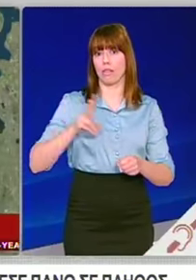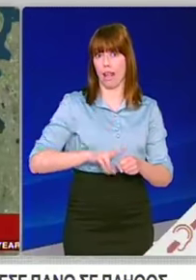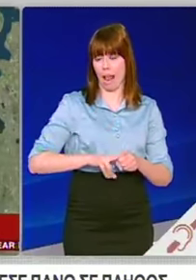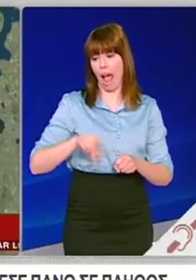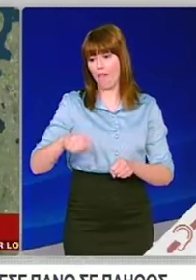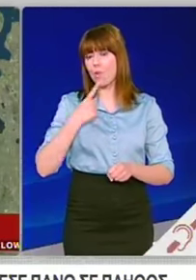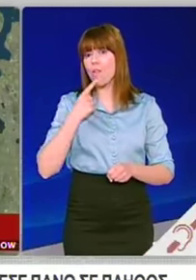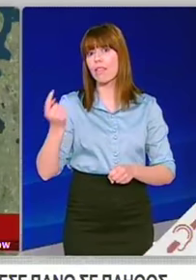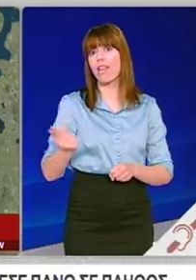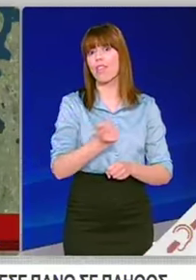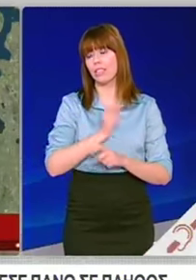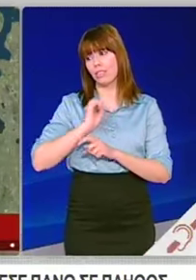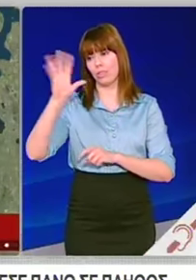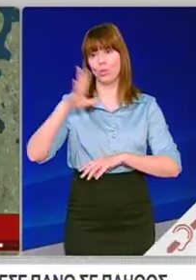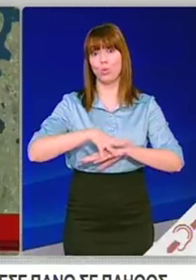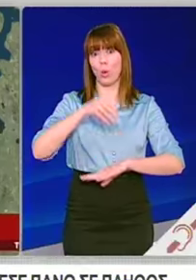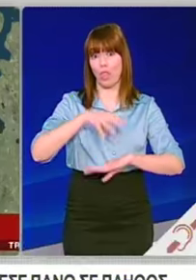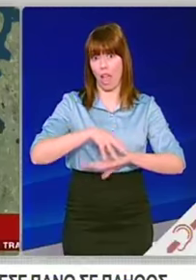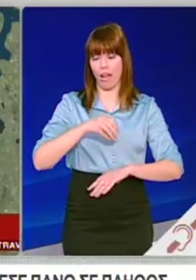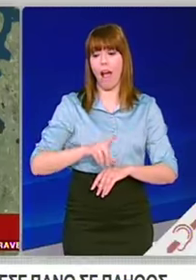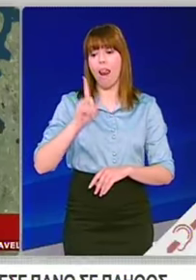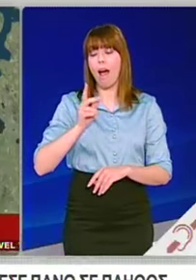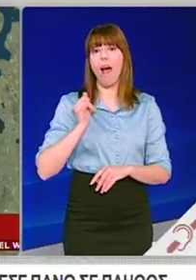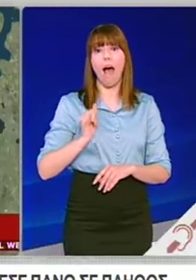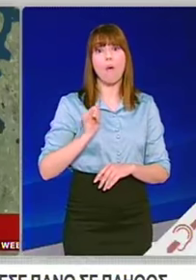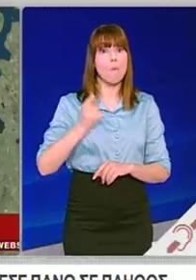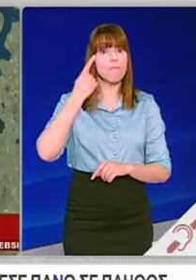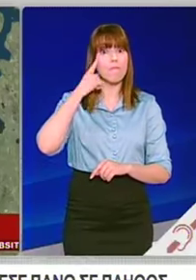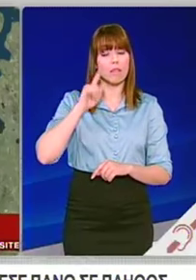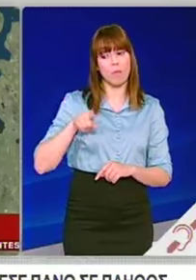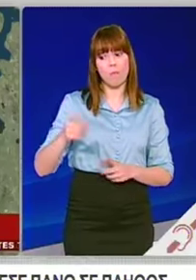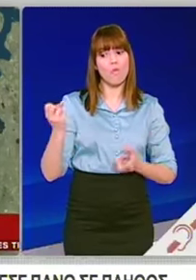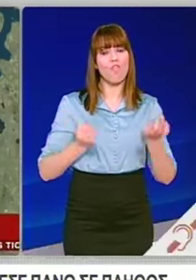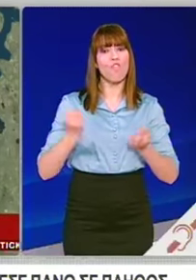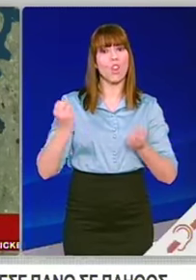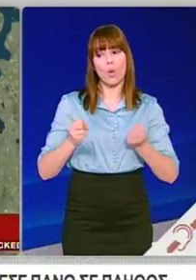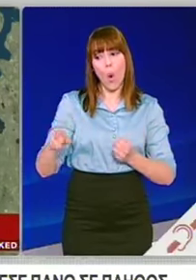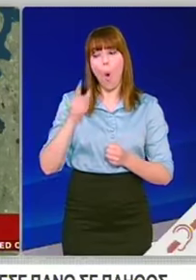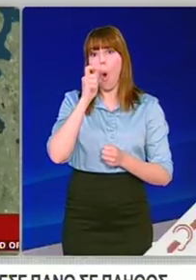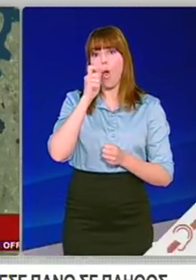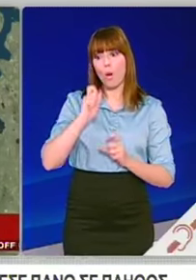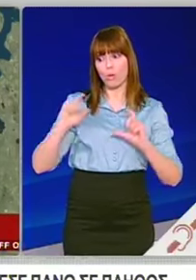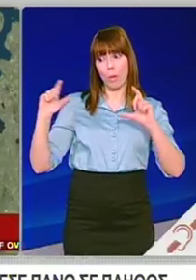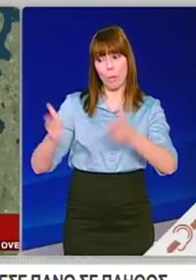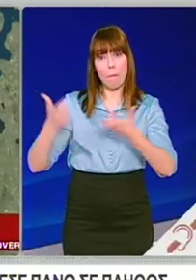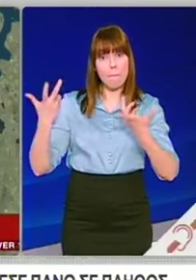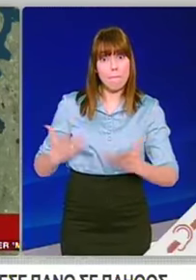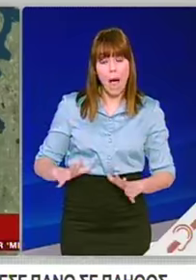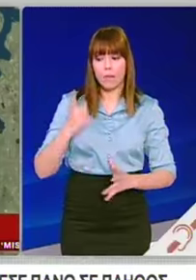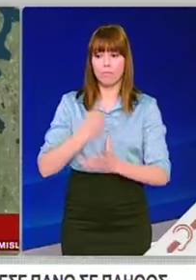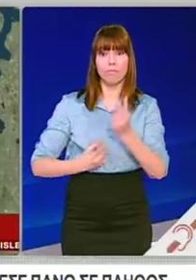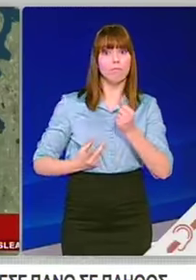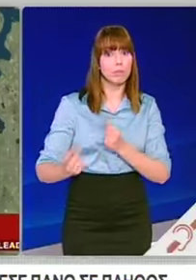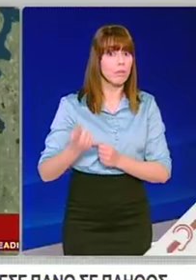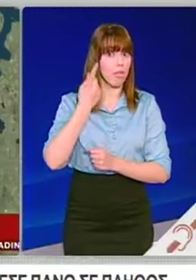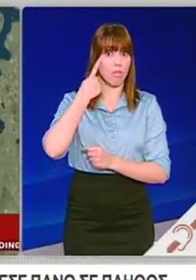ακόμα γνωστό εάν ο οδηγός του φορτηγού έχει συλληφθεί ή αν έχει διαφύγει. Και